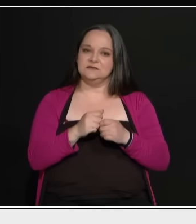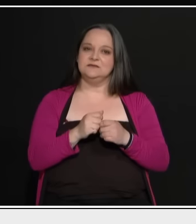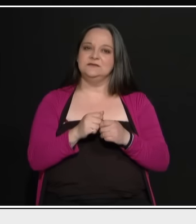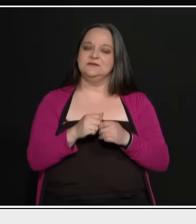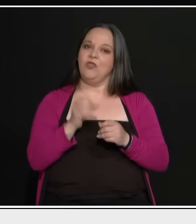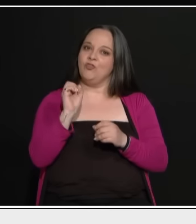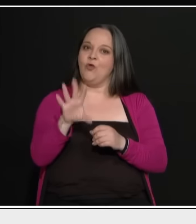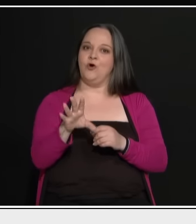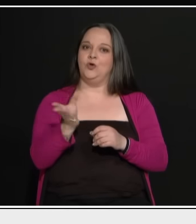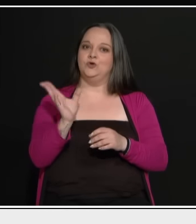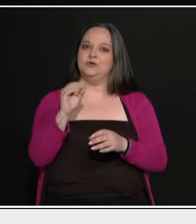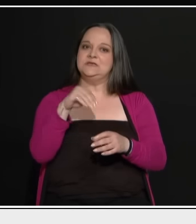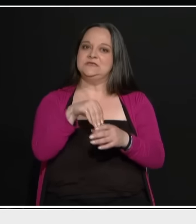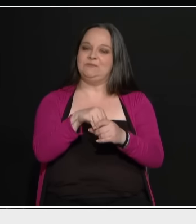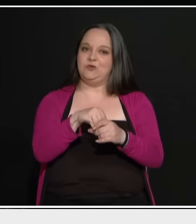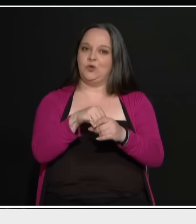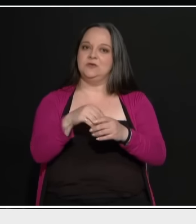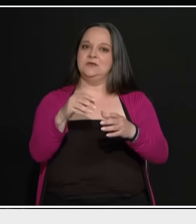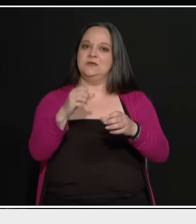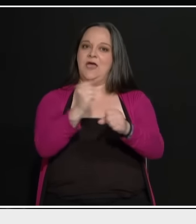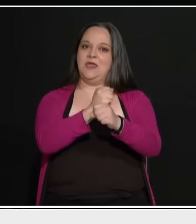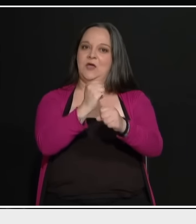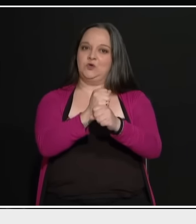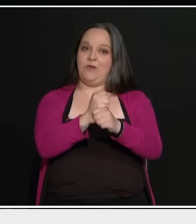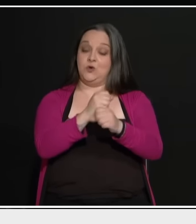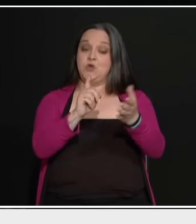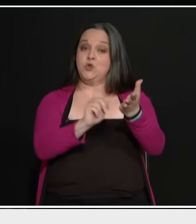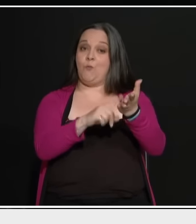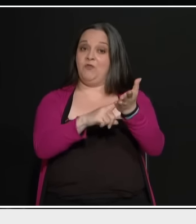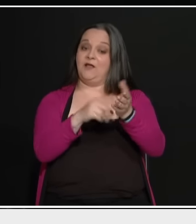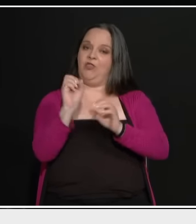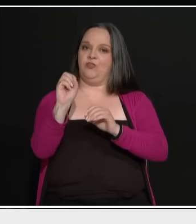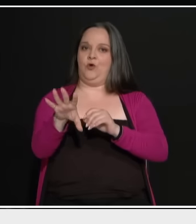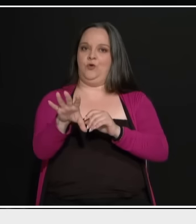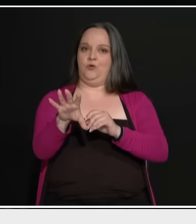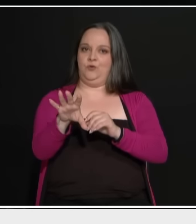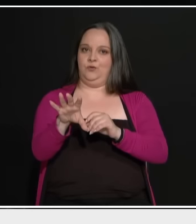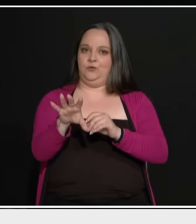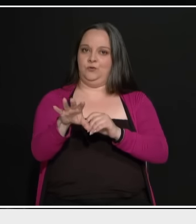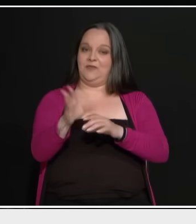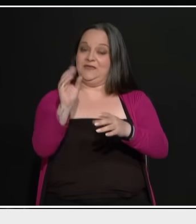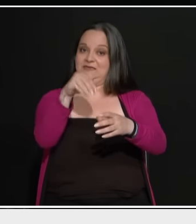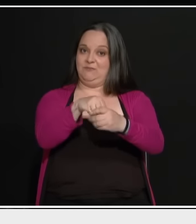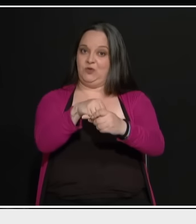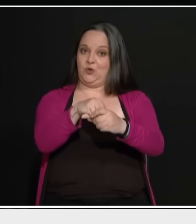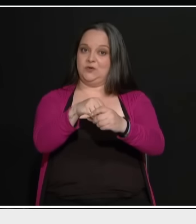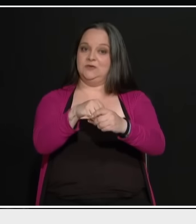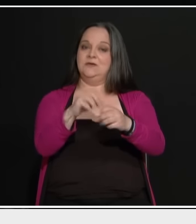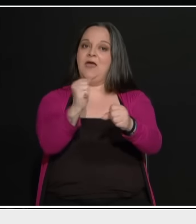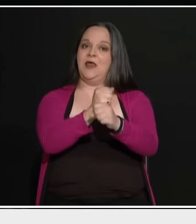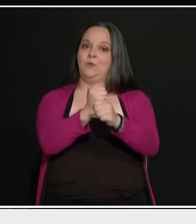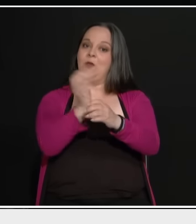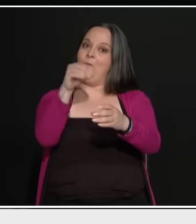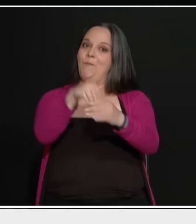η συμμετοχή των εργαζομένων, όχι με πόνους, αλλά με νομοθετικά πόνους. Δηλαδή, η συμμετοχή των εργαζομένων στα κέρδη των